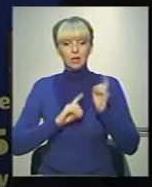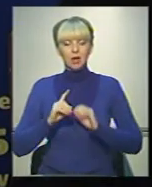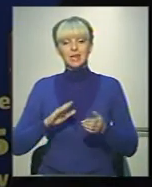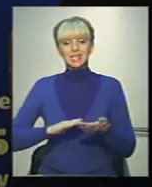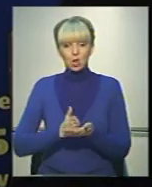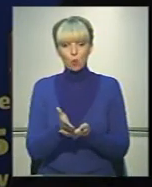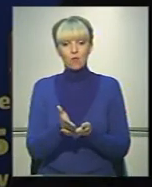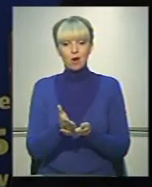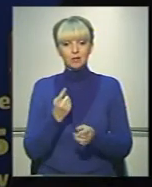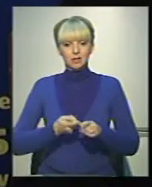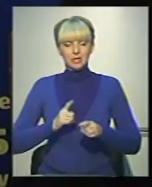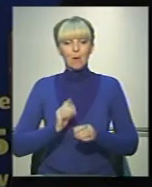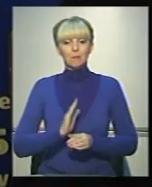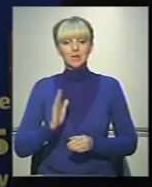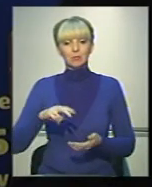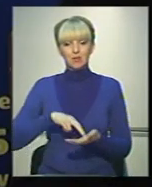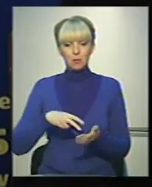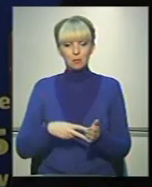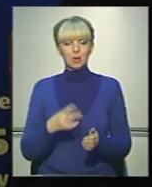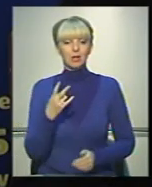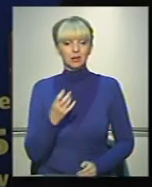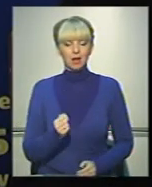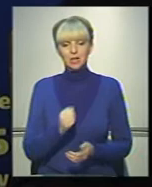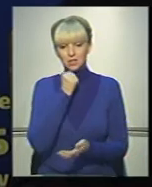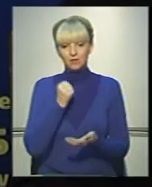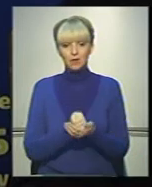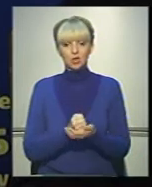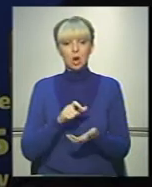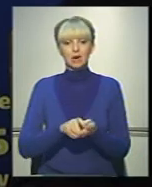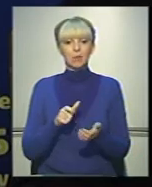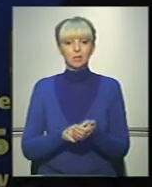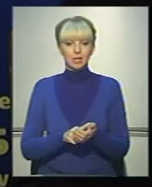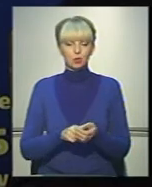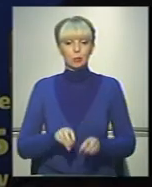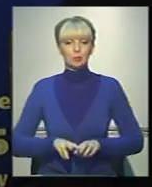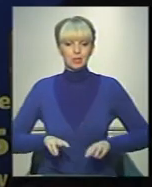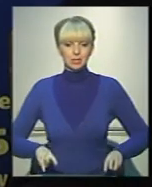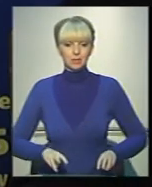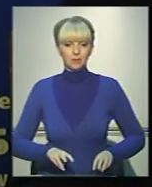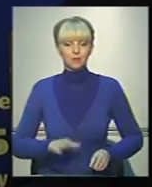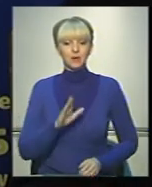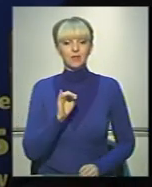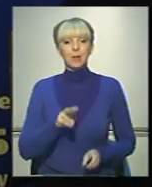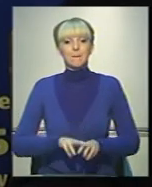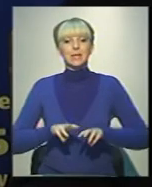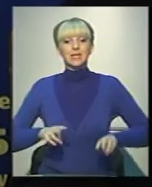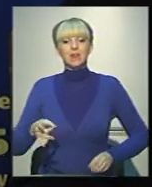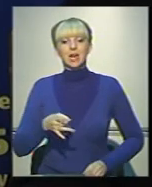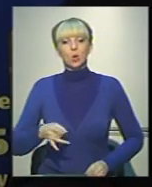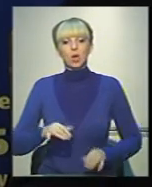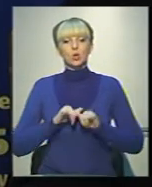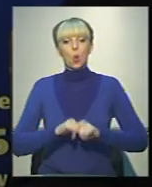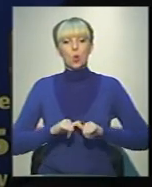скерувала цей перспективний план на затвердження кабінету міністрів. Від Міністерства регіонального